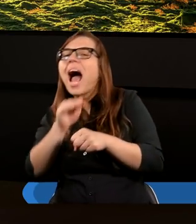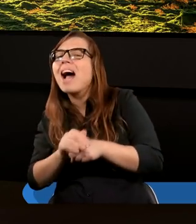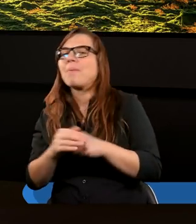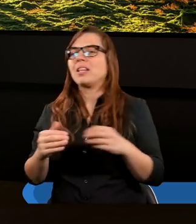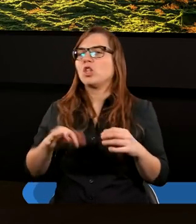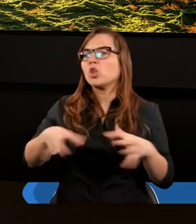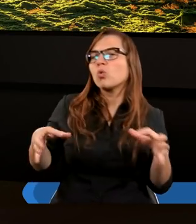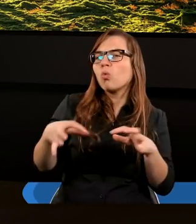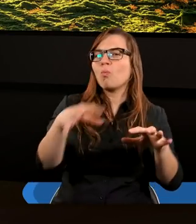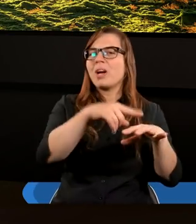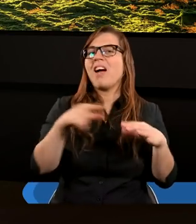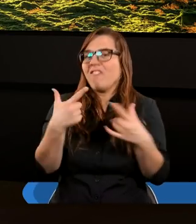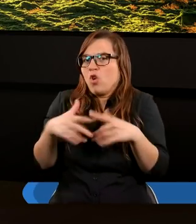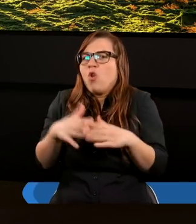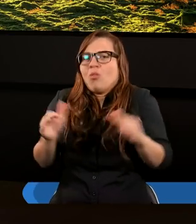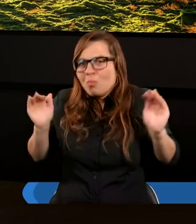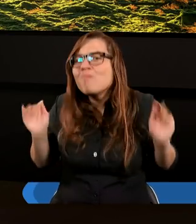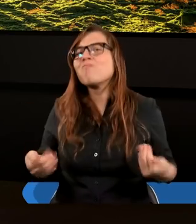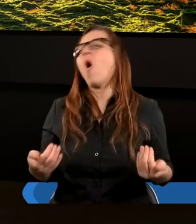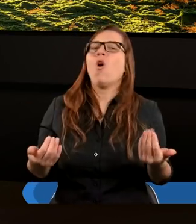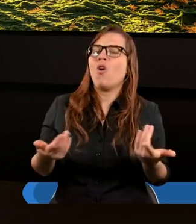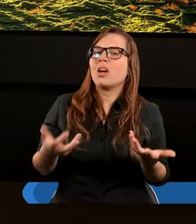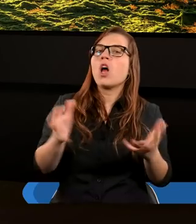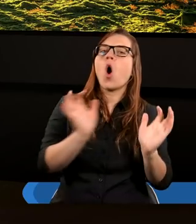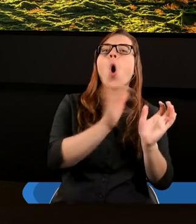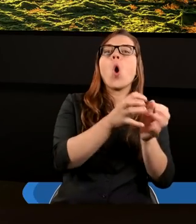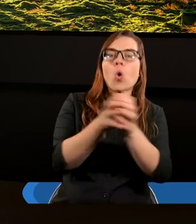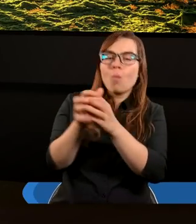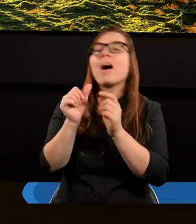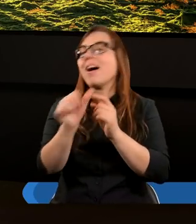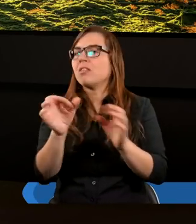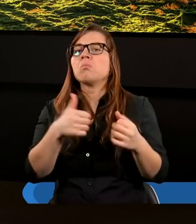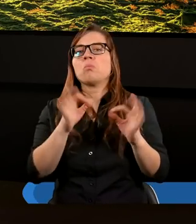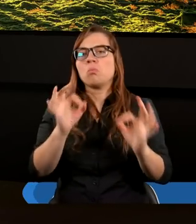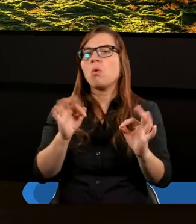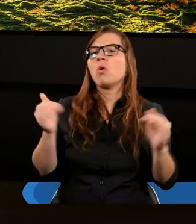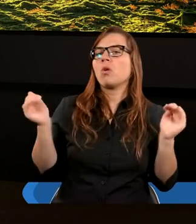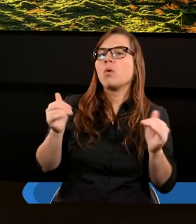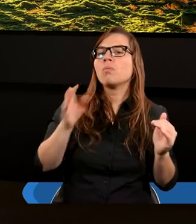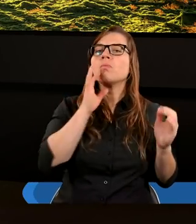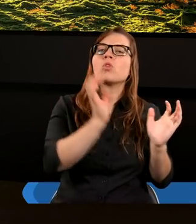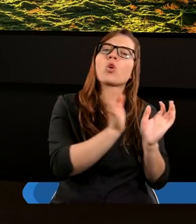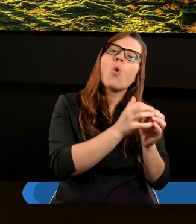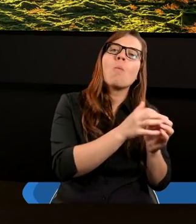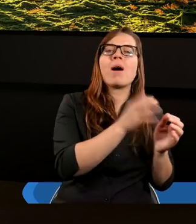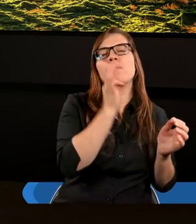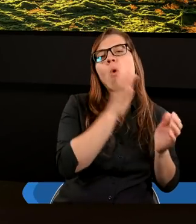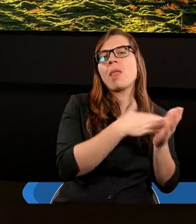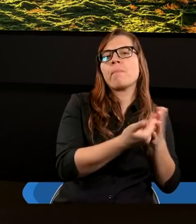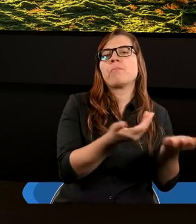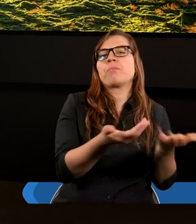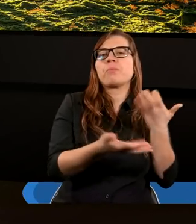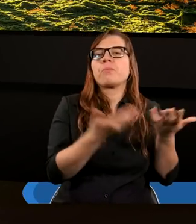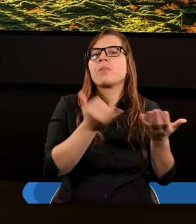grup. Grupy mogą być w Kościele, bo nie ma w tym nic złego. Są grupy na przykład osób uzdolnionych w różny sposób i one